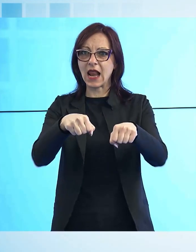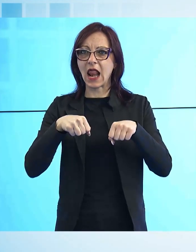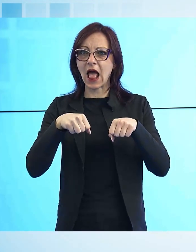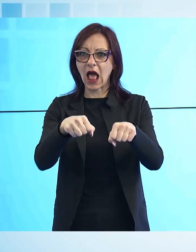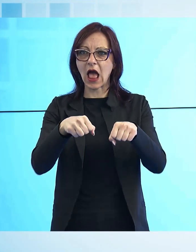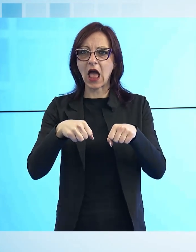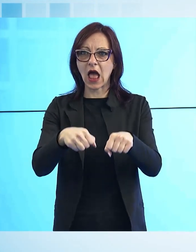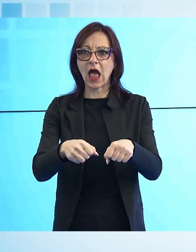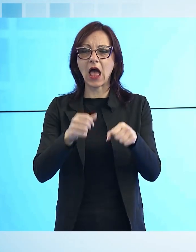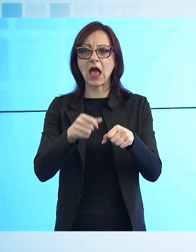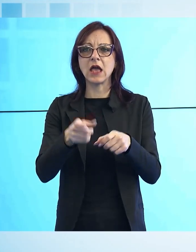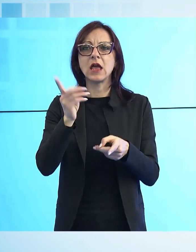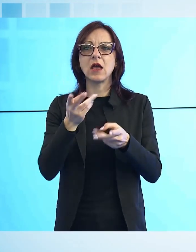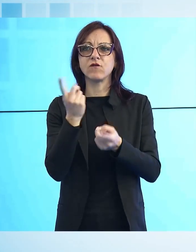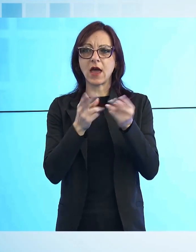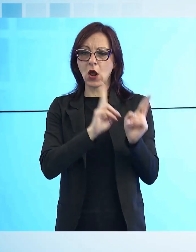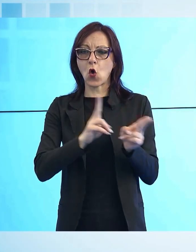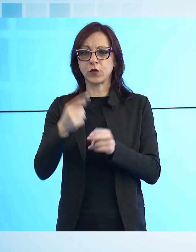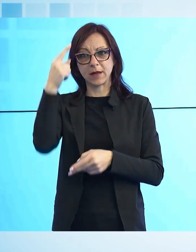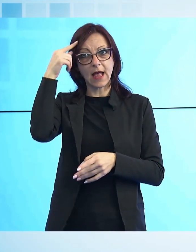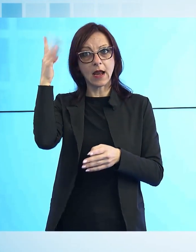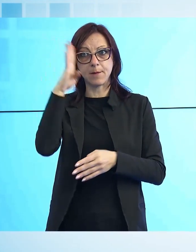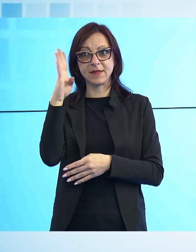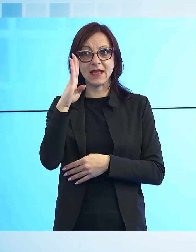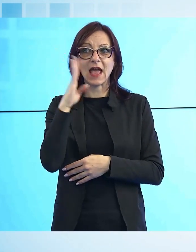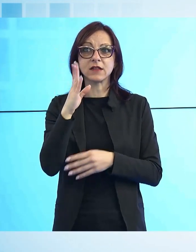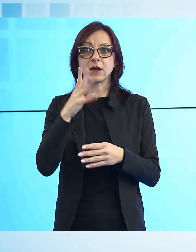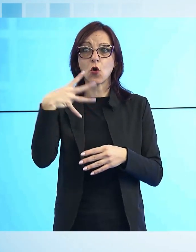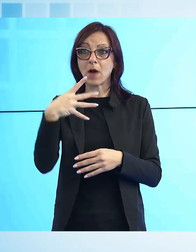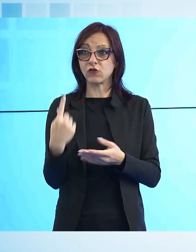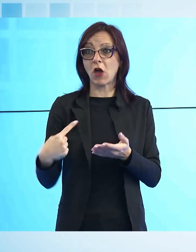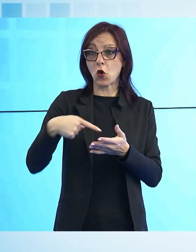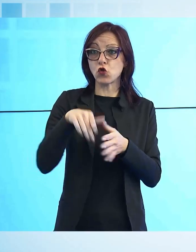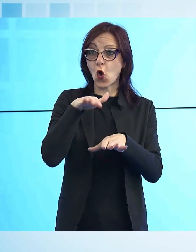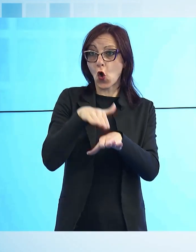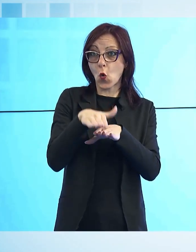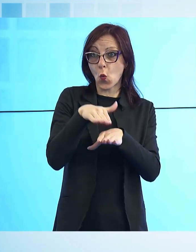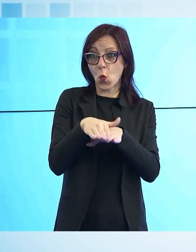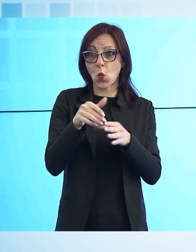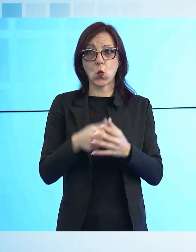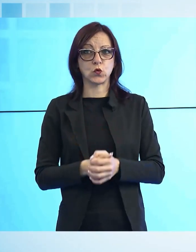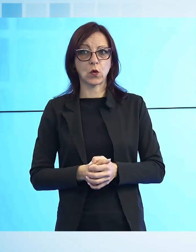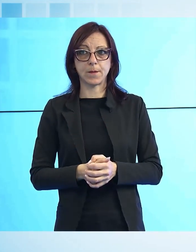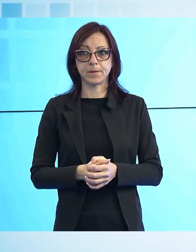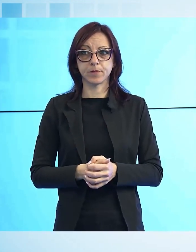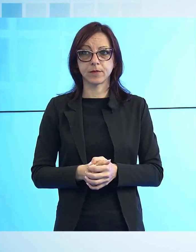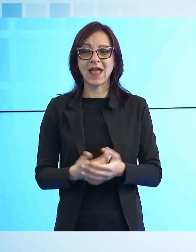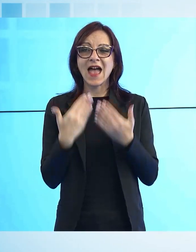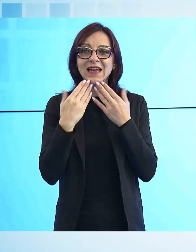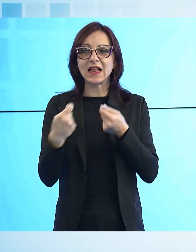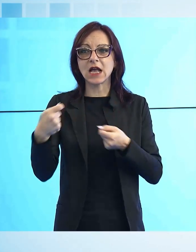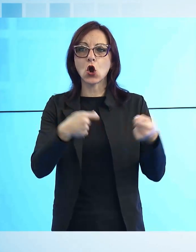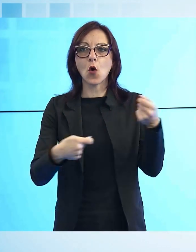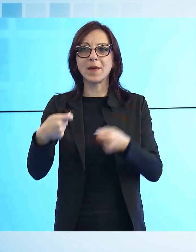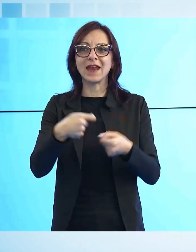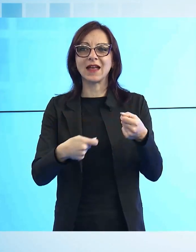Maggiano. Gli antichi telai in legno dell'ex ospedale psichiatrico di Maggiano tornano in funzione grazie alla cooperativa La Tela